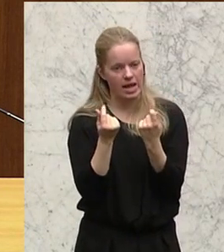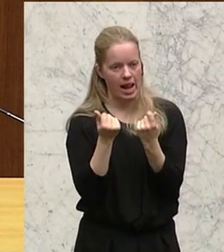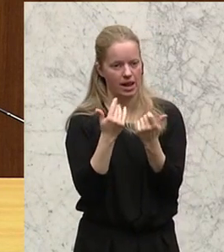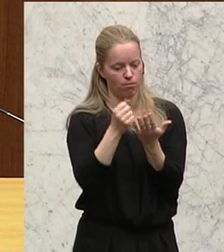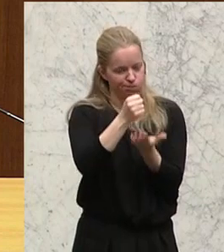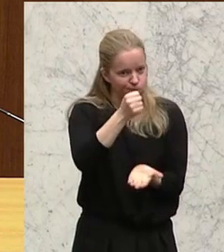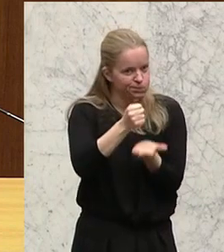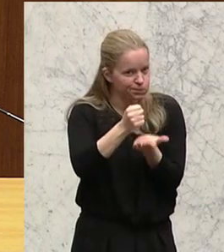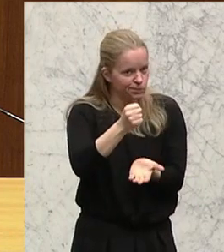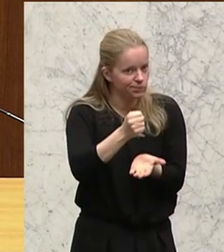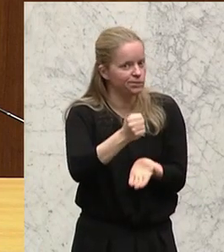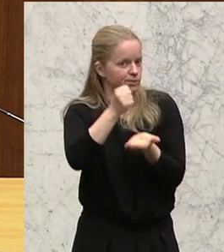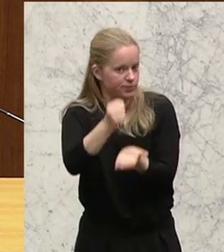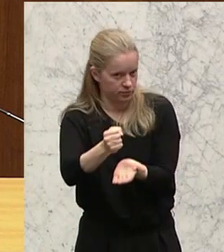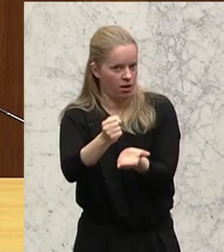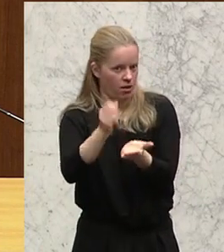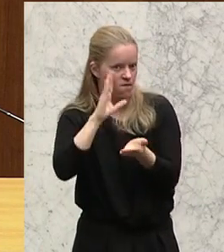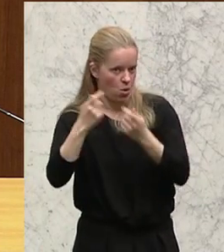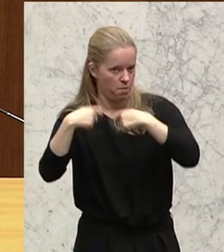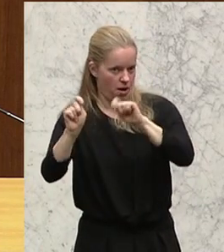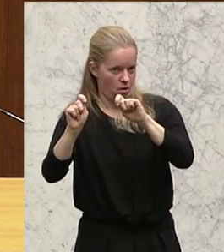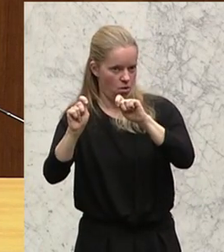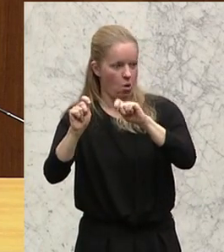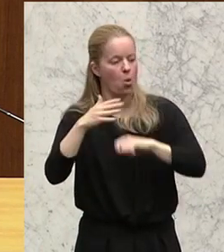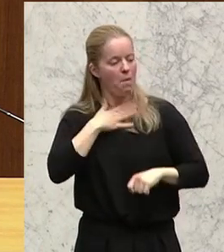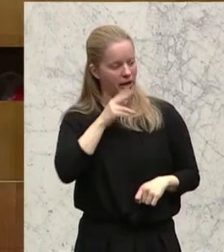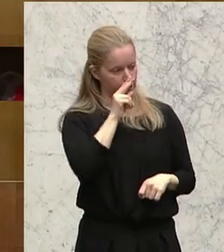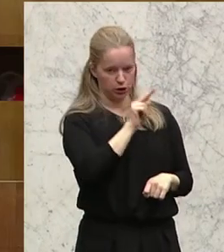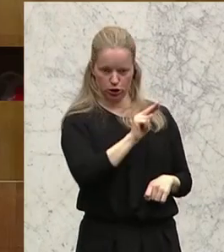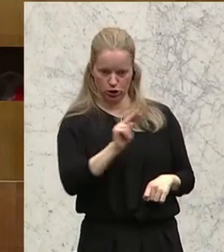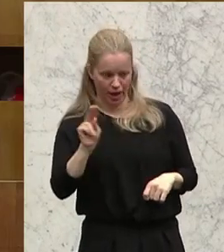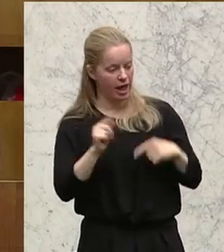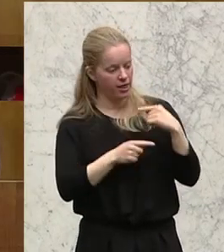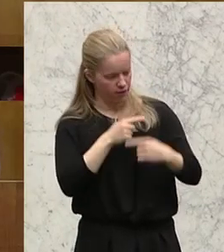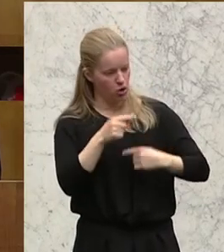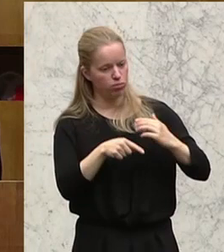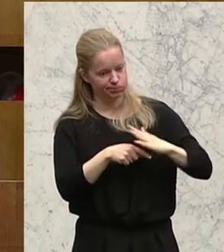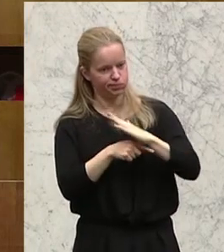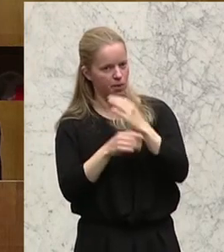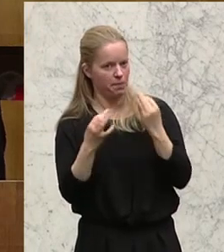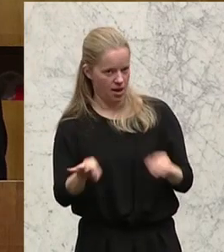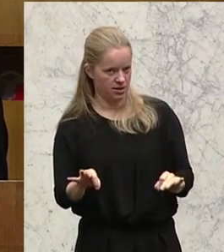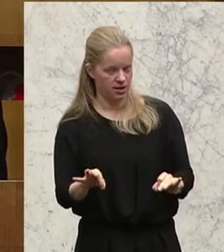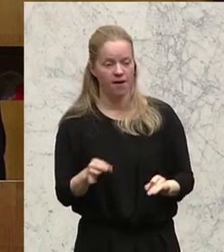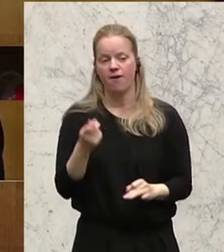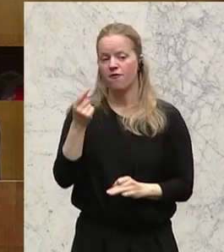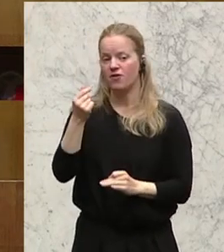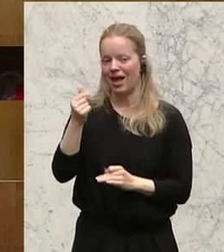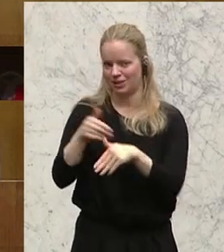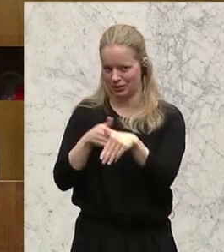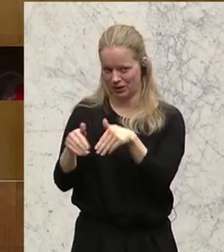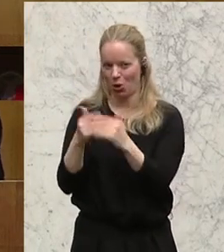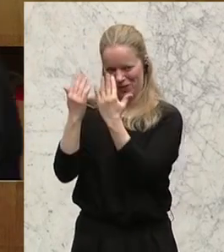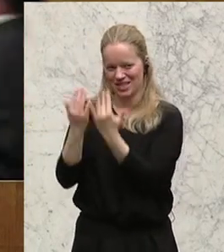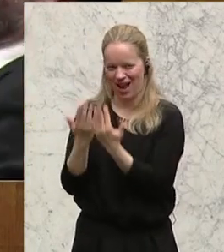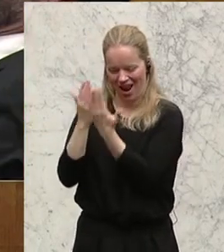Hand nehmen. Und aus meiner Sicht stimmt da die Entwicklung. Zahlen des Finanzministeriums belegen, dass die Ausgaben